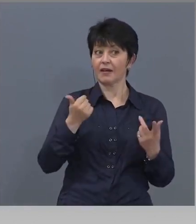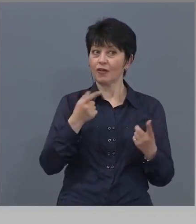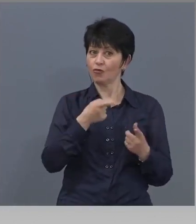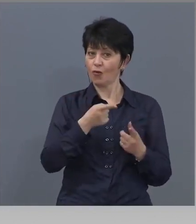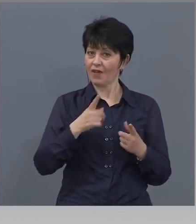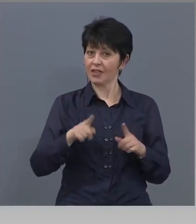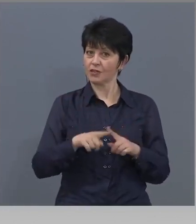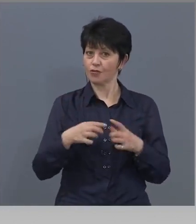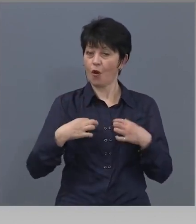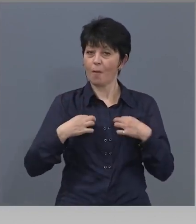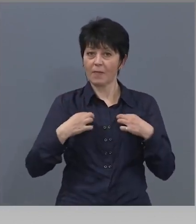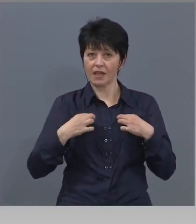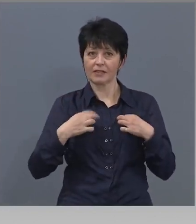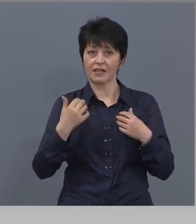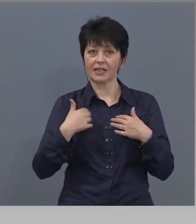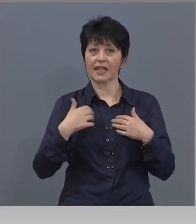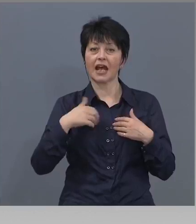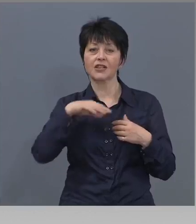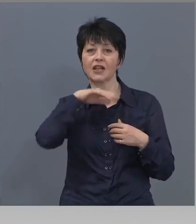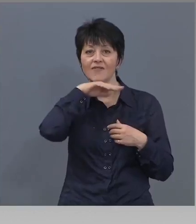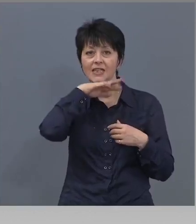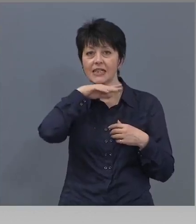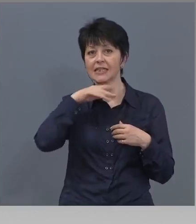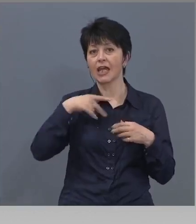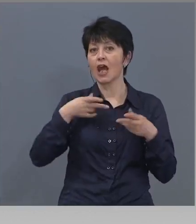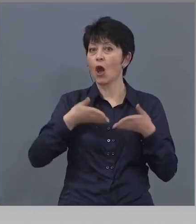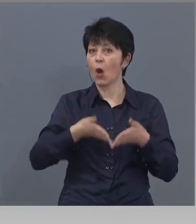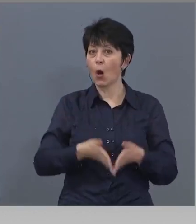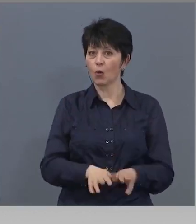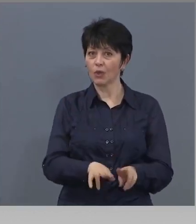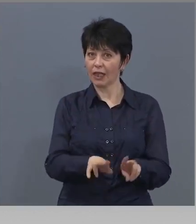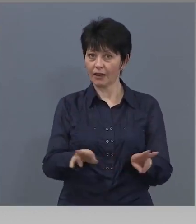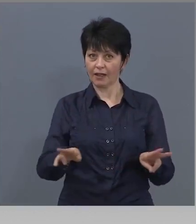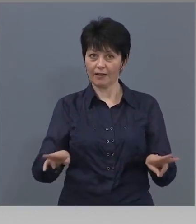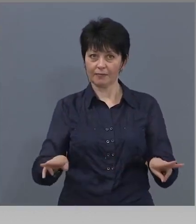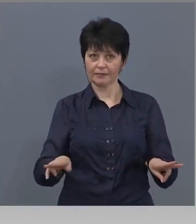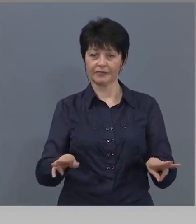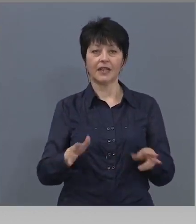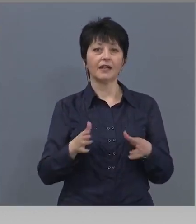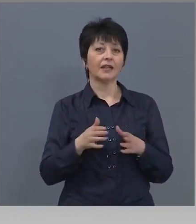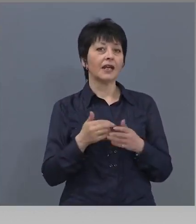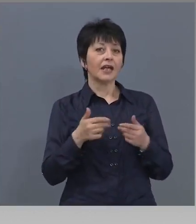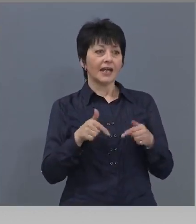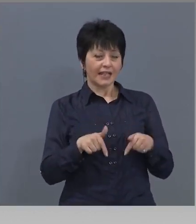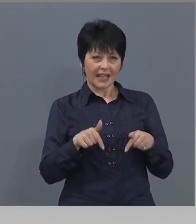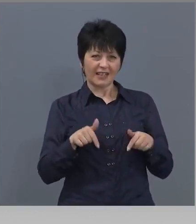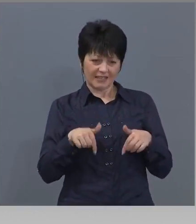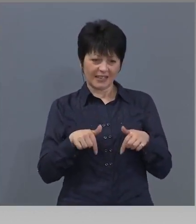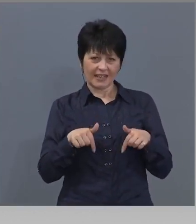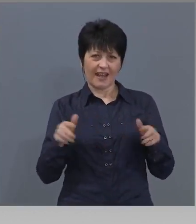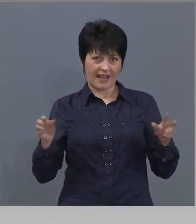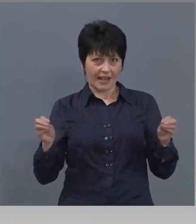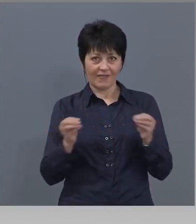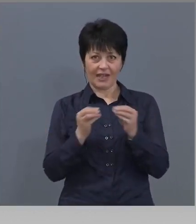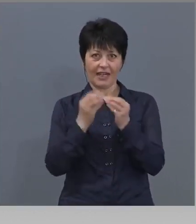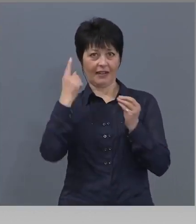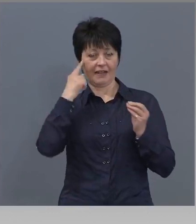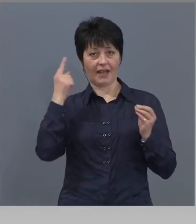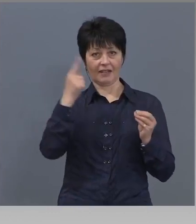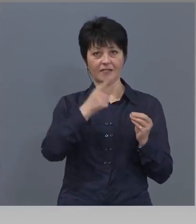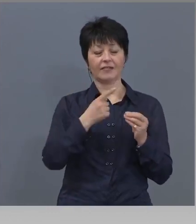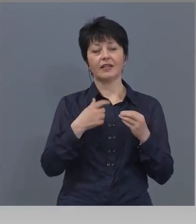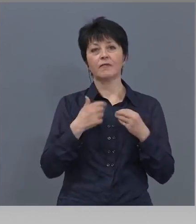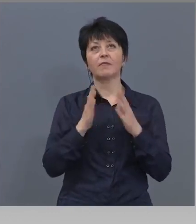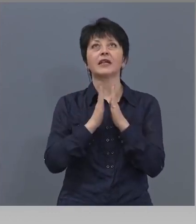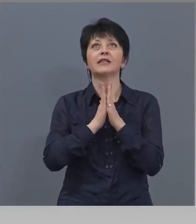изключително нашите възрастни родители. Искам да се обърна към всички. Нека на този Великден да имаме